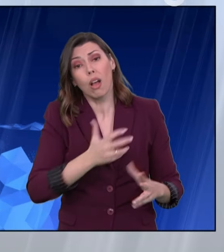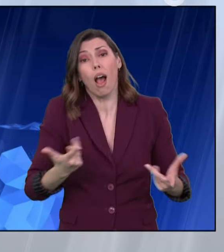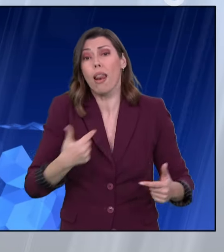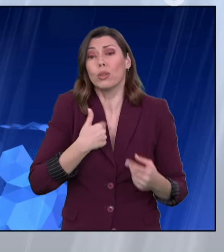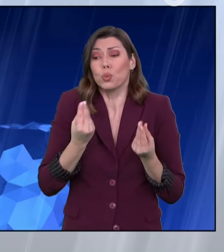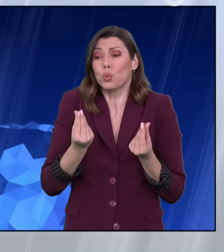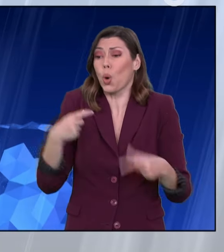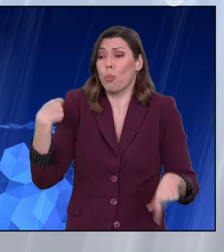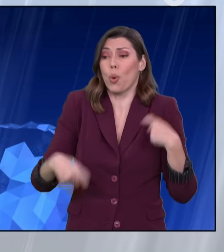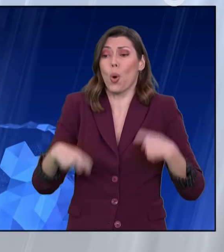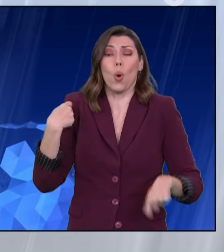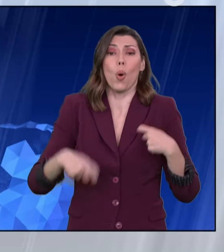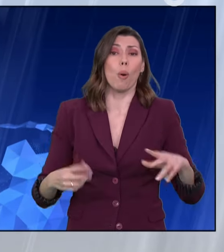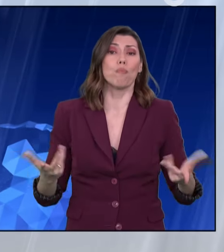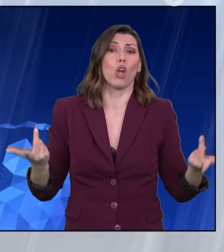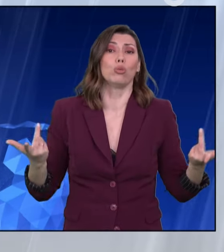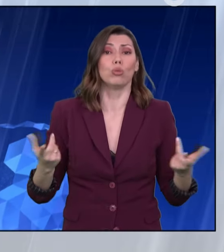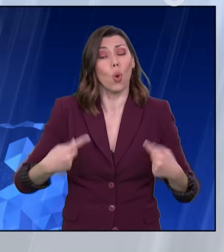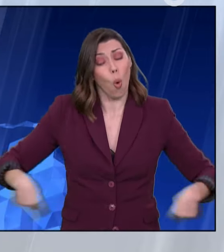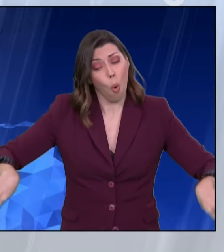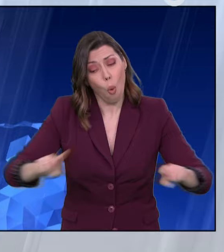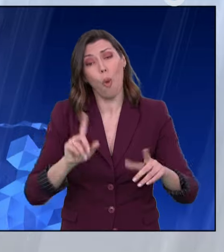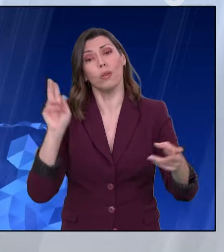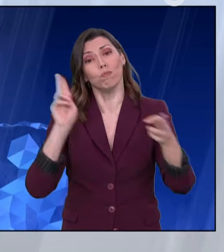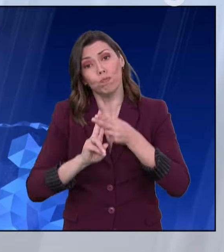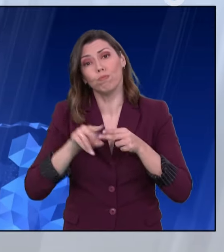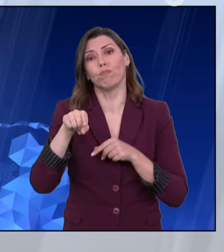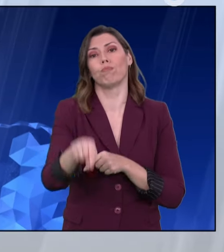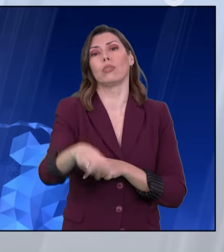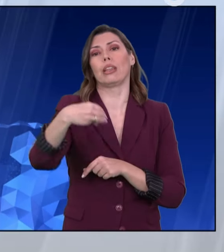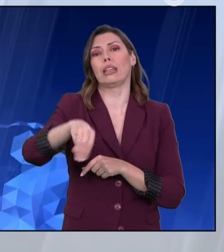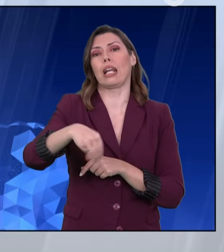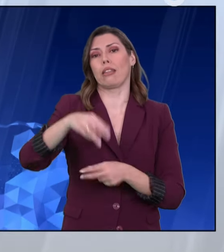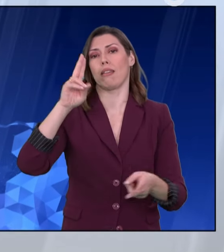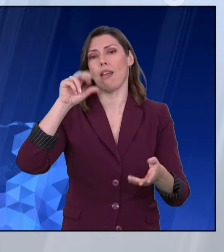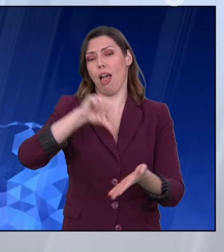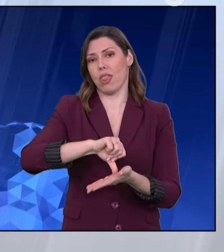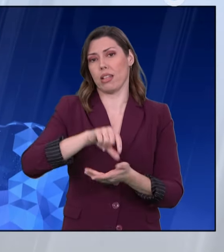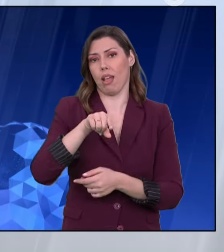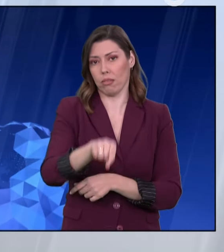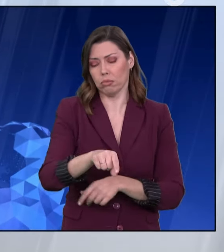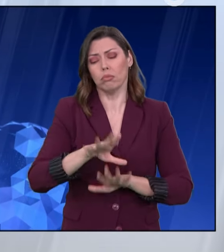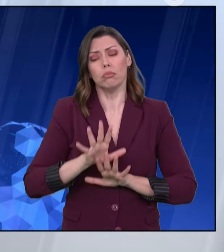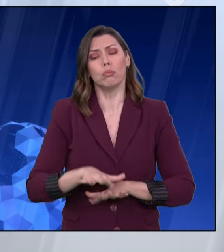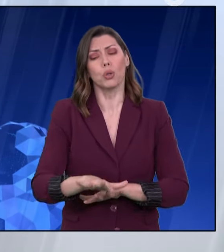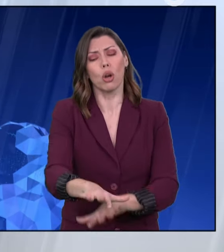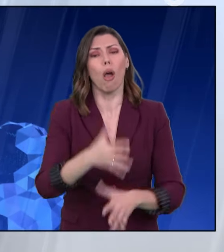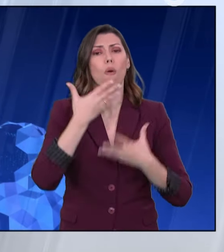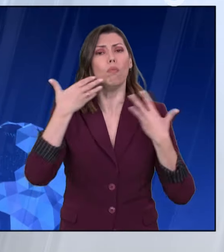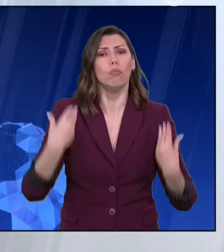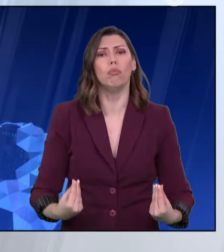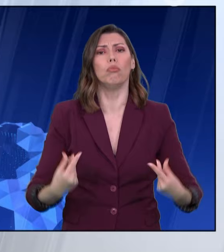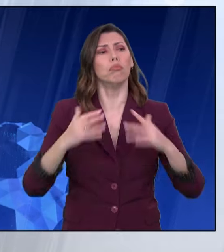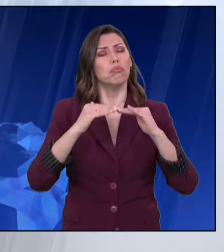Την τρίτη θα συμμετέχουμε κι εμείς όπως τα υπόλοιπα μπλόκα της Ελλάδας στην Αθήνα. Θα κάνουμε την ειρηνική μας διαδήλωση με τα πανό μας